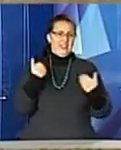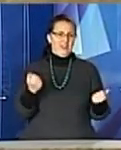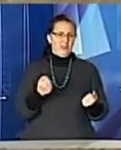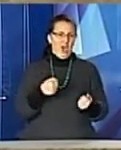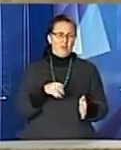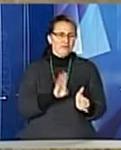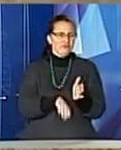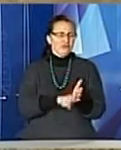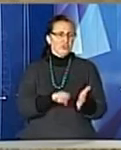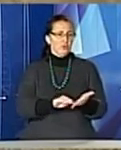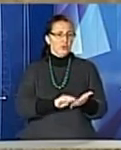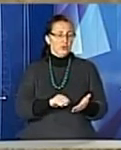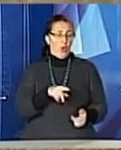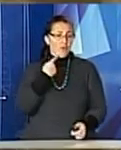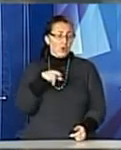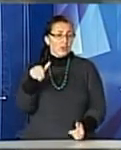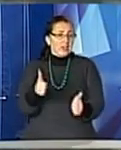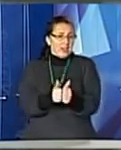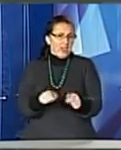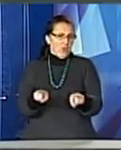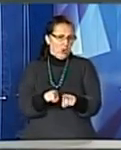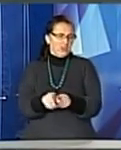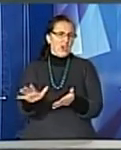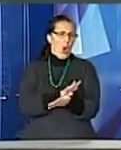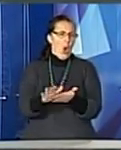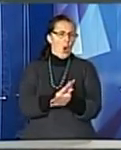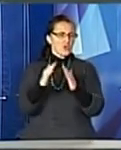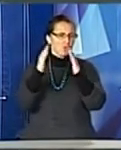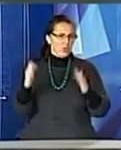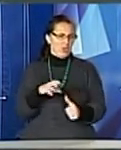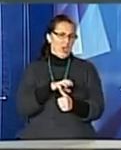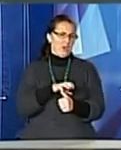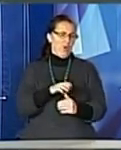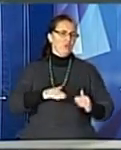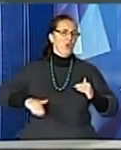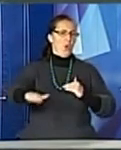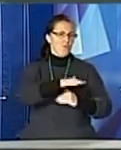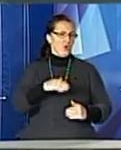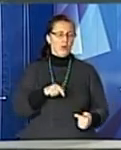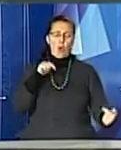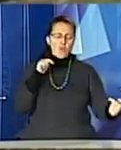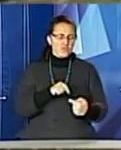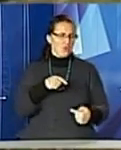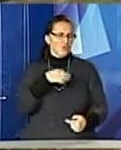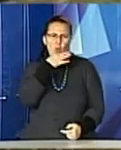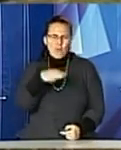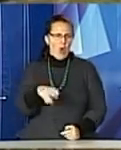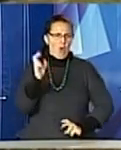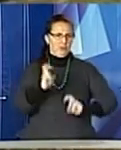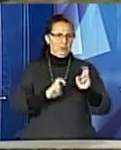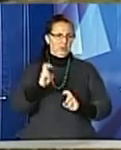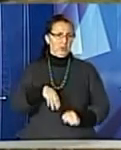Місцеві кажуть, у них і без заводу по сусідству очисні споруди та грибовецький полігон. Тож проти будь-якого підприємства. ТЕЦ-2,